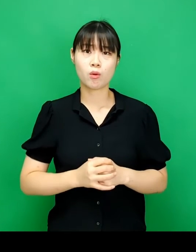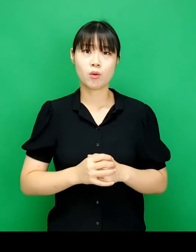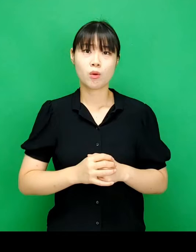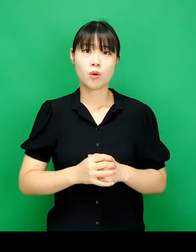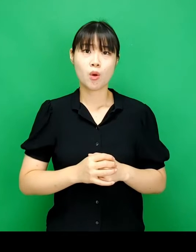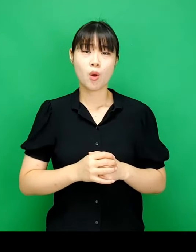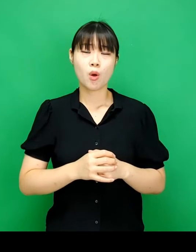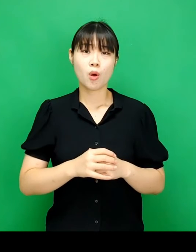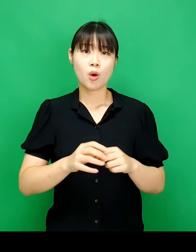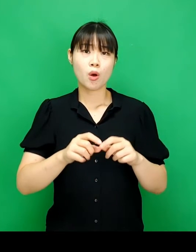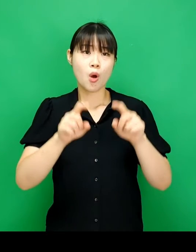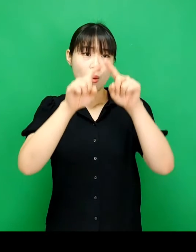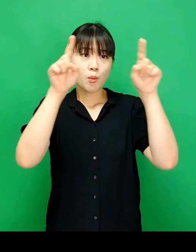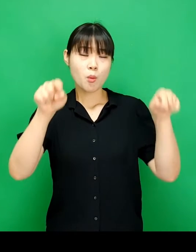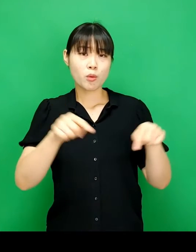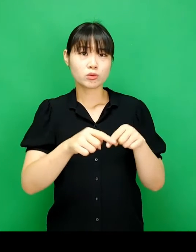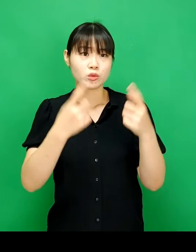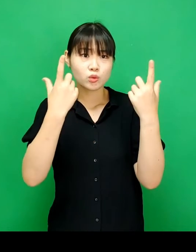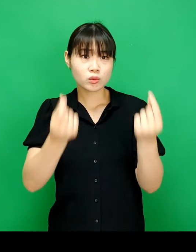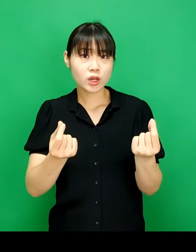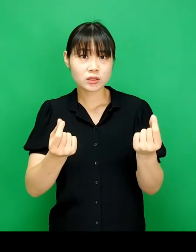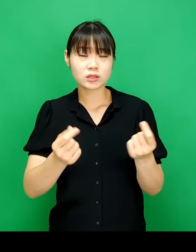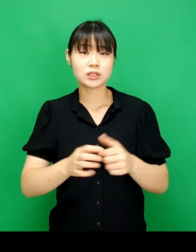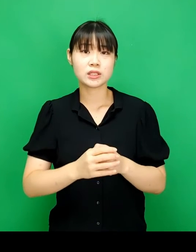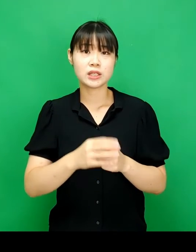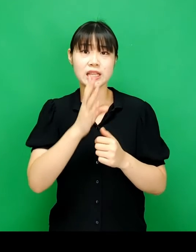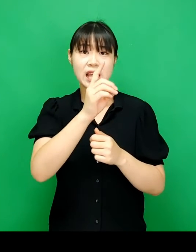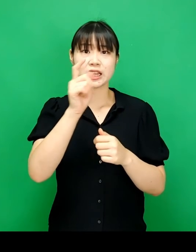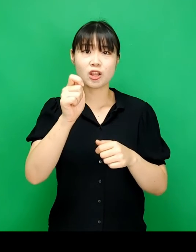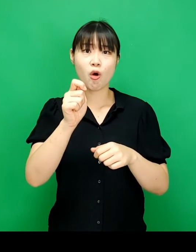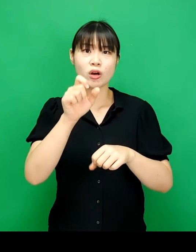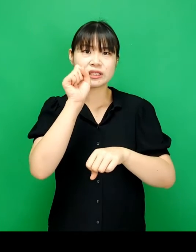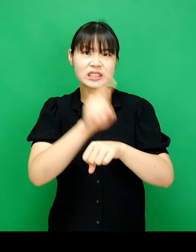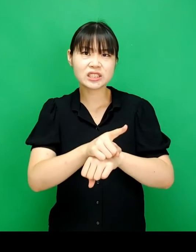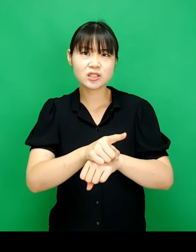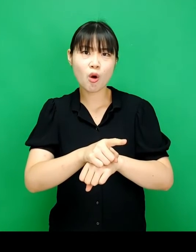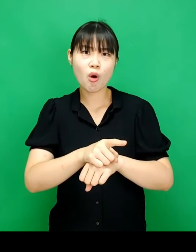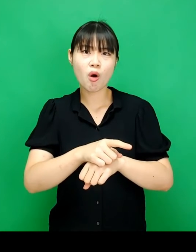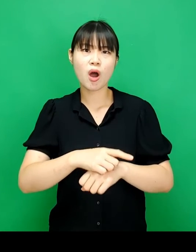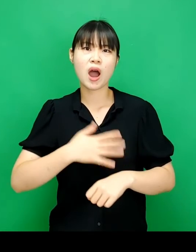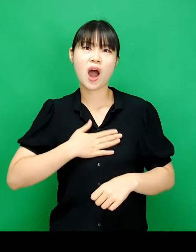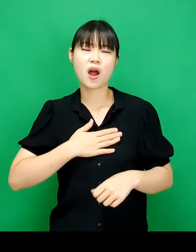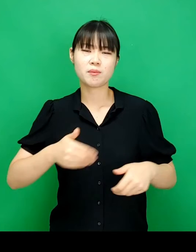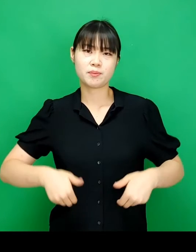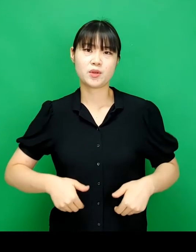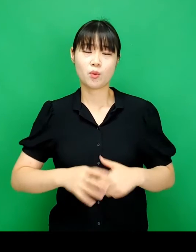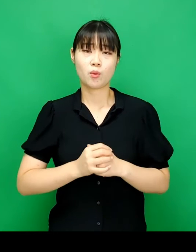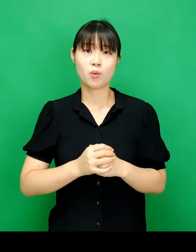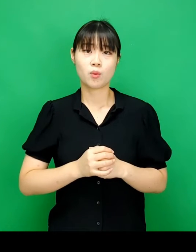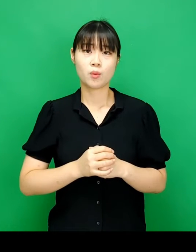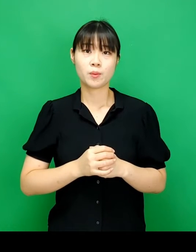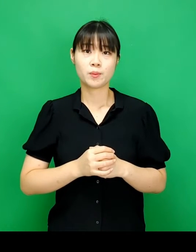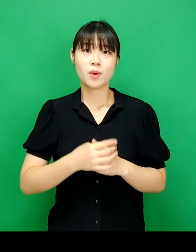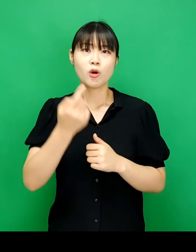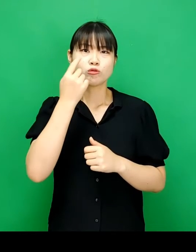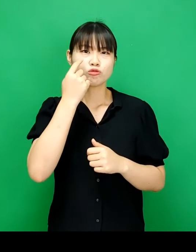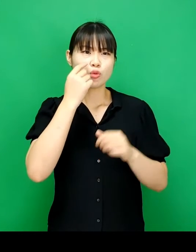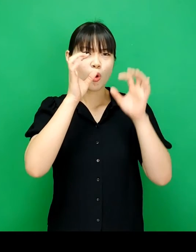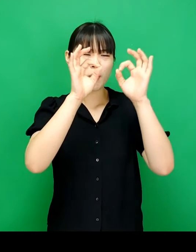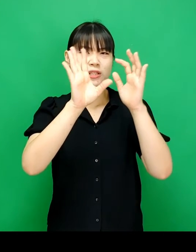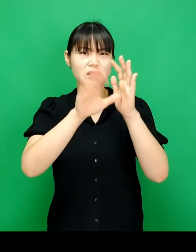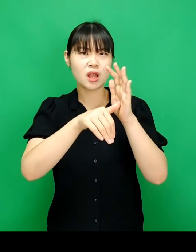배워야 하나 표본이 동질적으로 구성됐는지 등 데이터의 특성을 알아야 한다는 것입니다